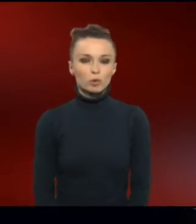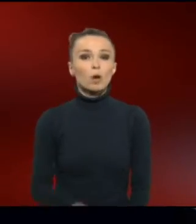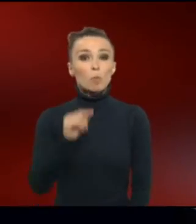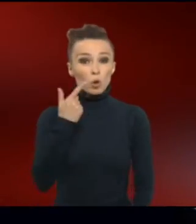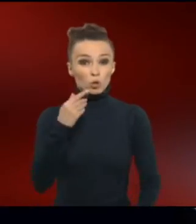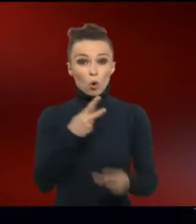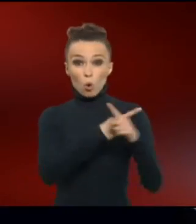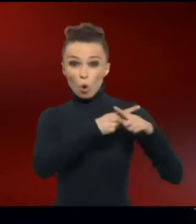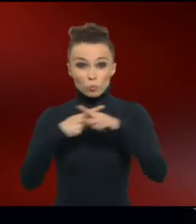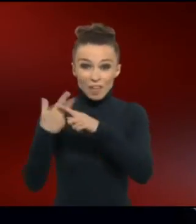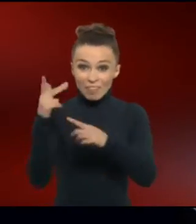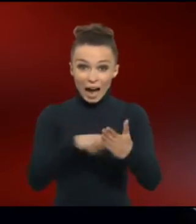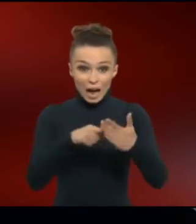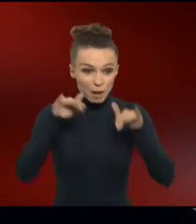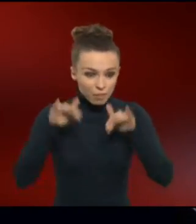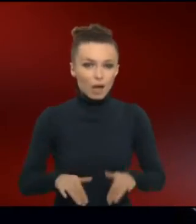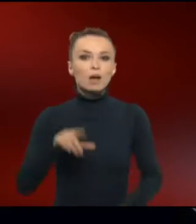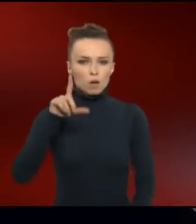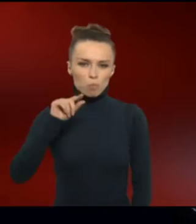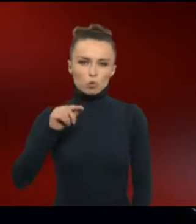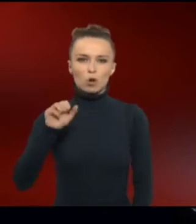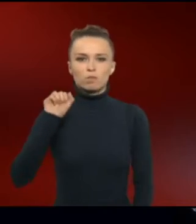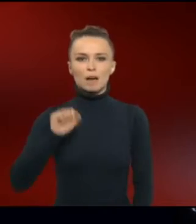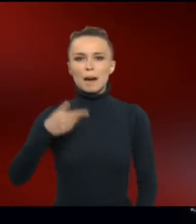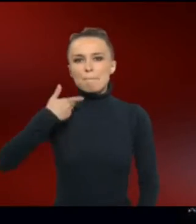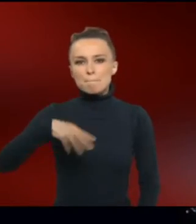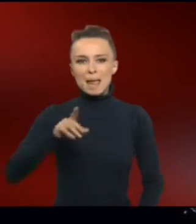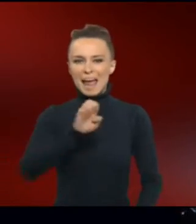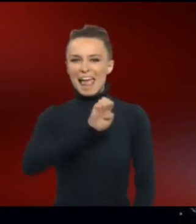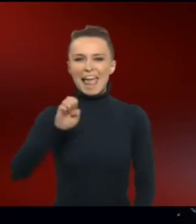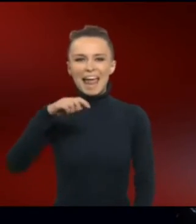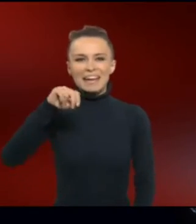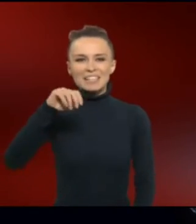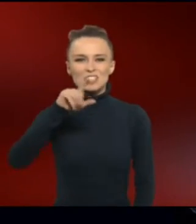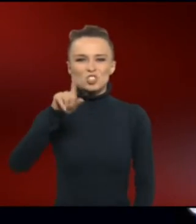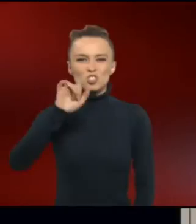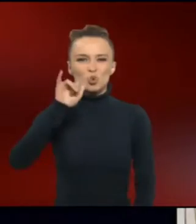dreimal statt zweimal vorhanden ist, dann kann zum Beispiel mehr Enzym gebildet werden.